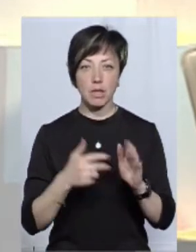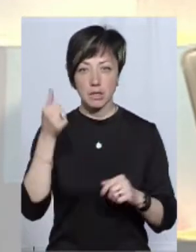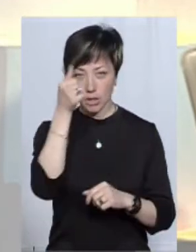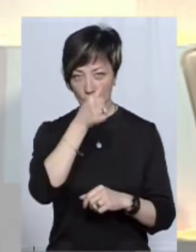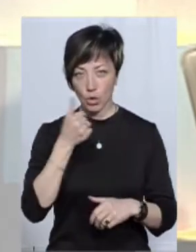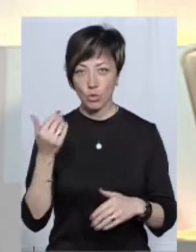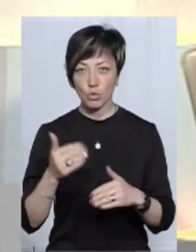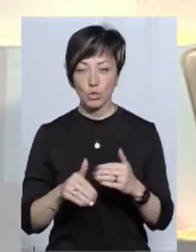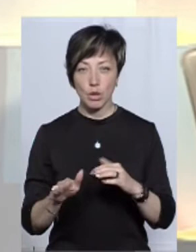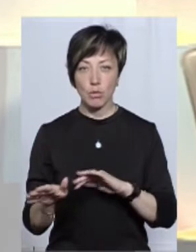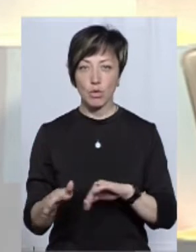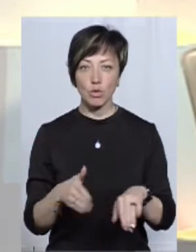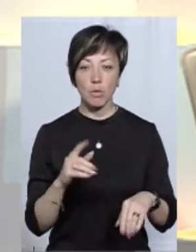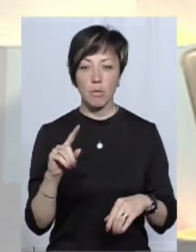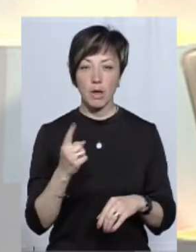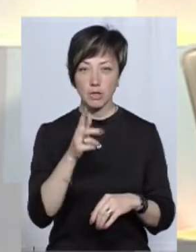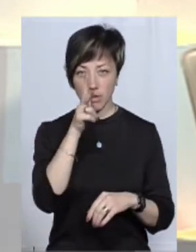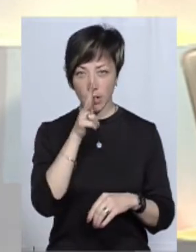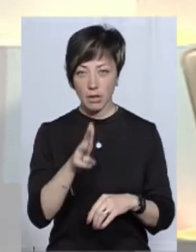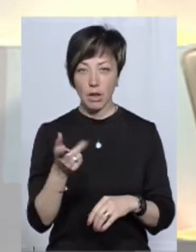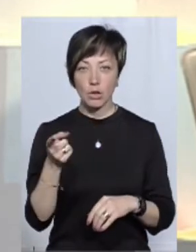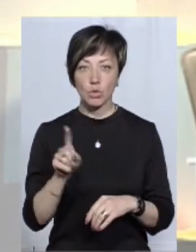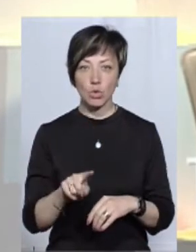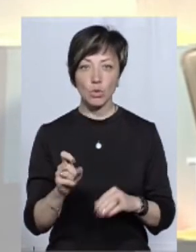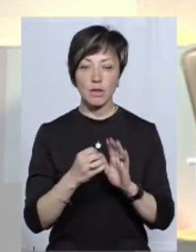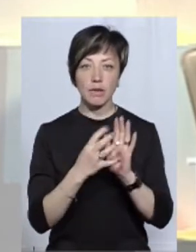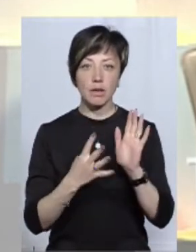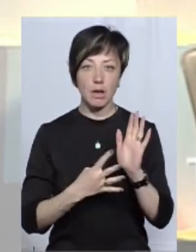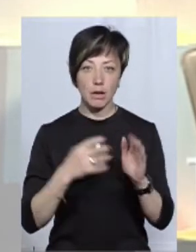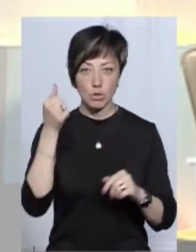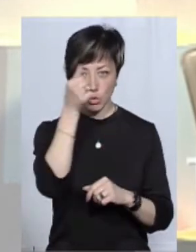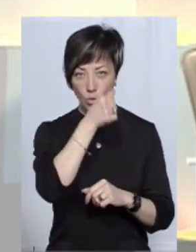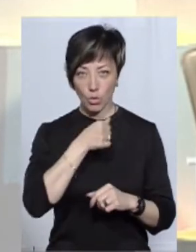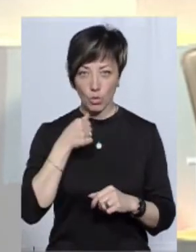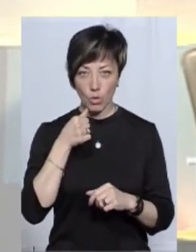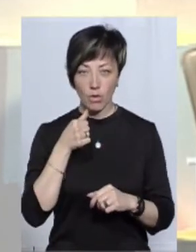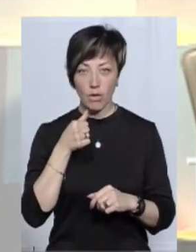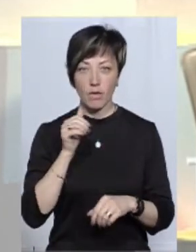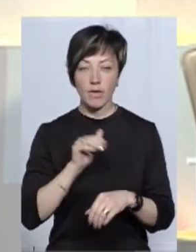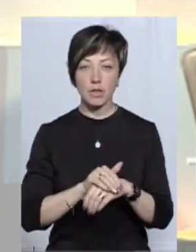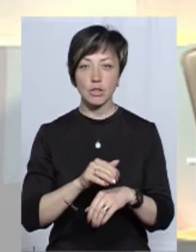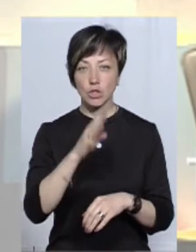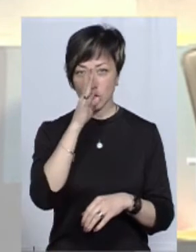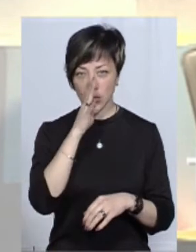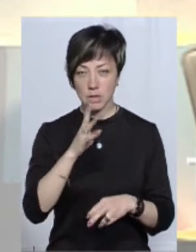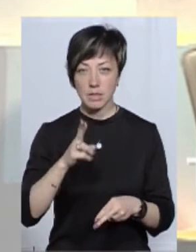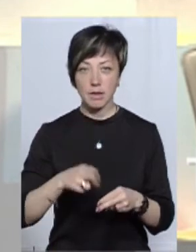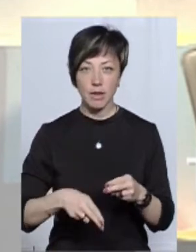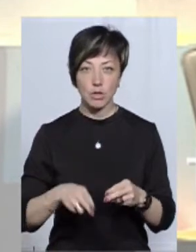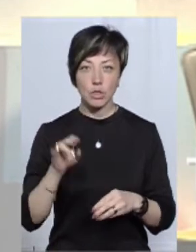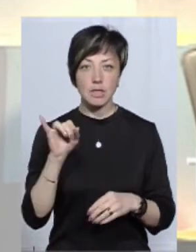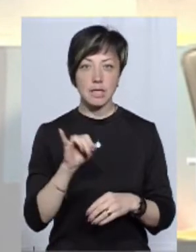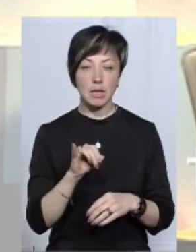вже, якби, пройшов перший квартал того ж 2019 року, фактично 4 місяці завершується,